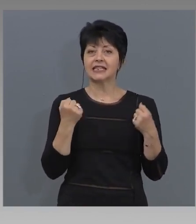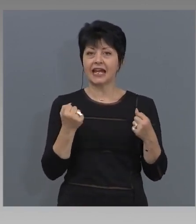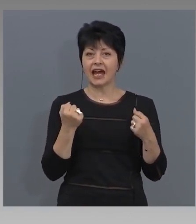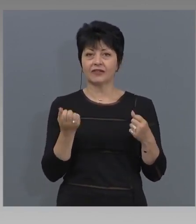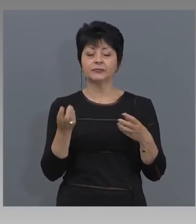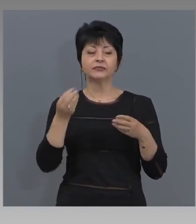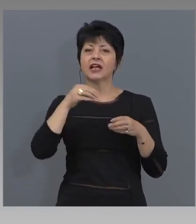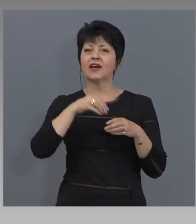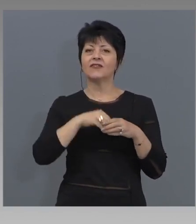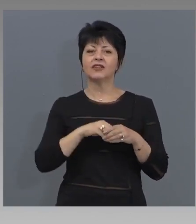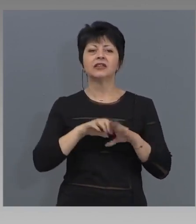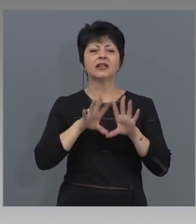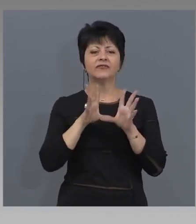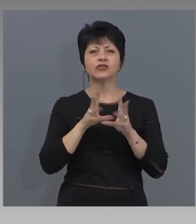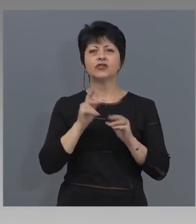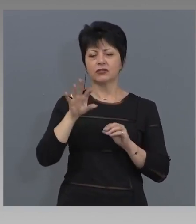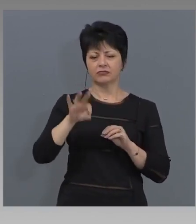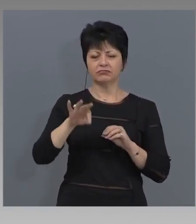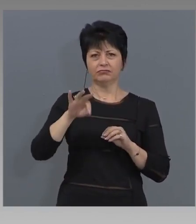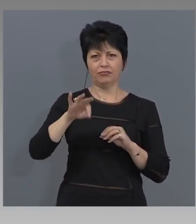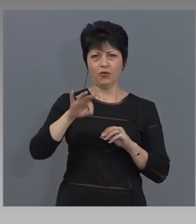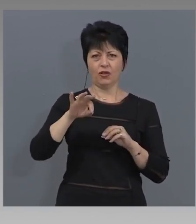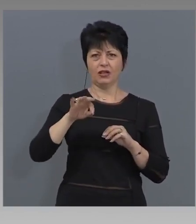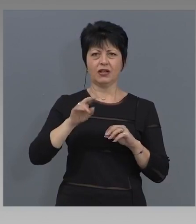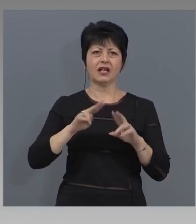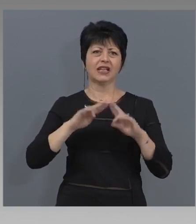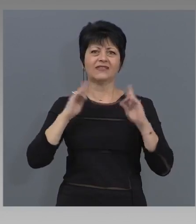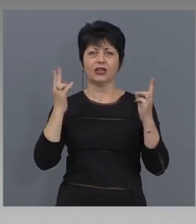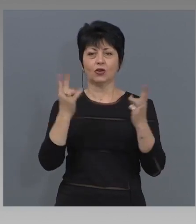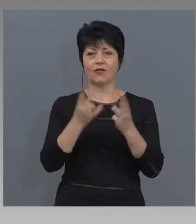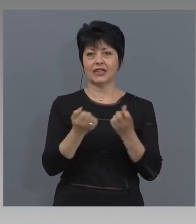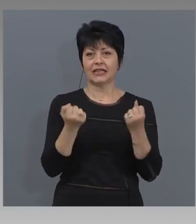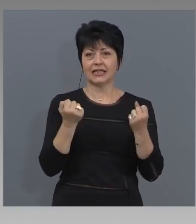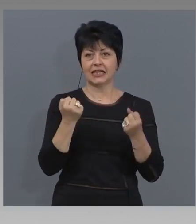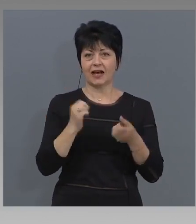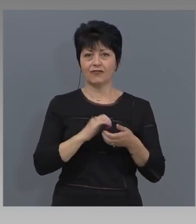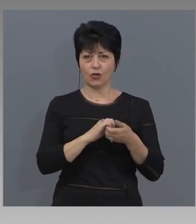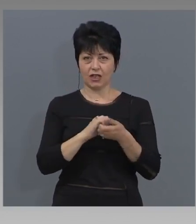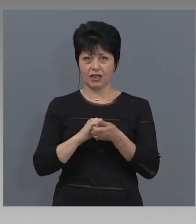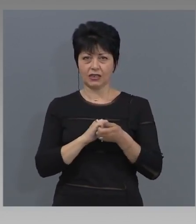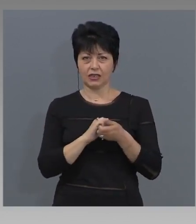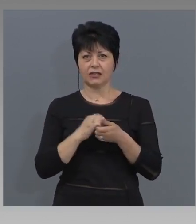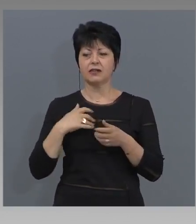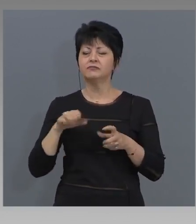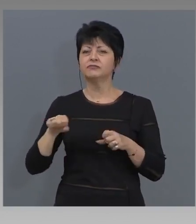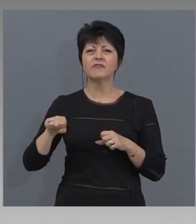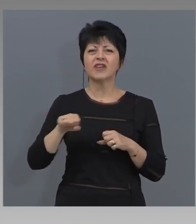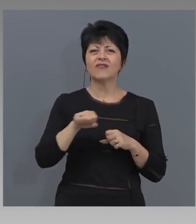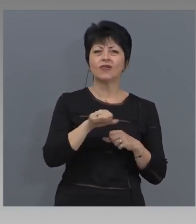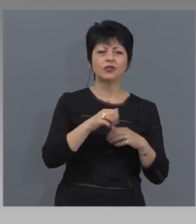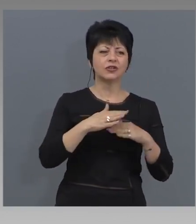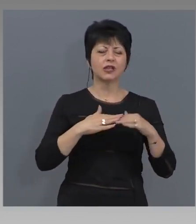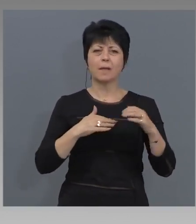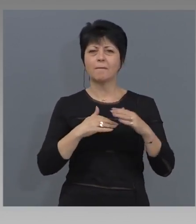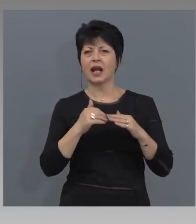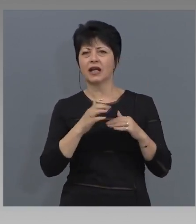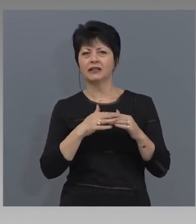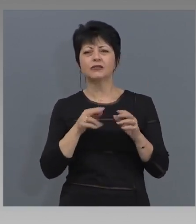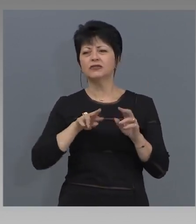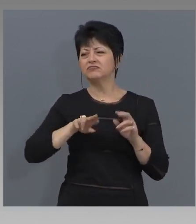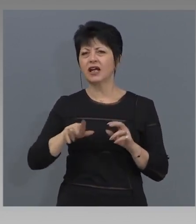вкарани всичките препоръки на Световната здравна организация, водищи практики от различни